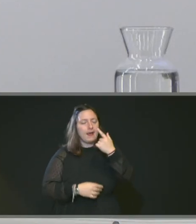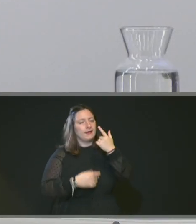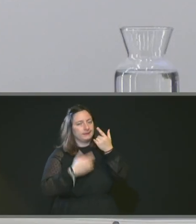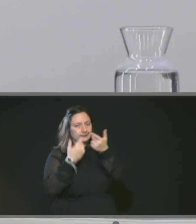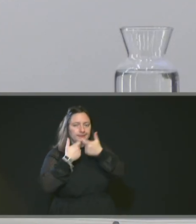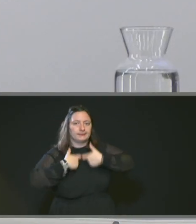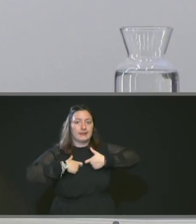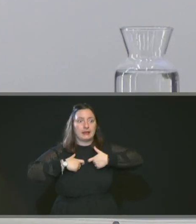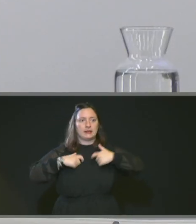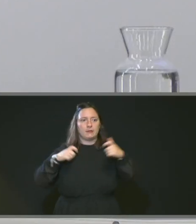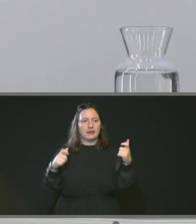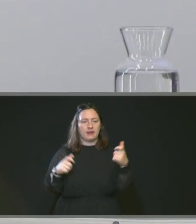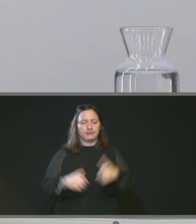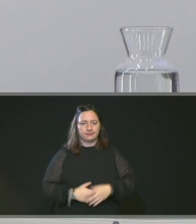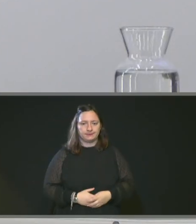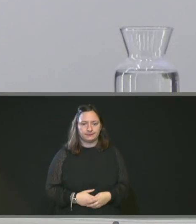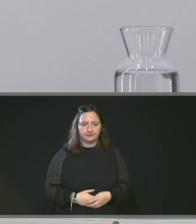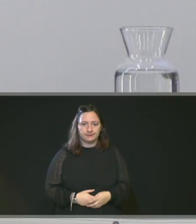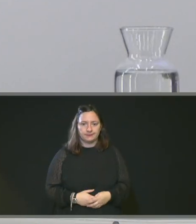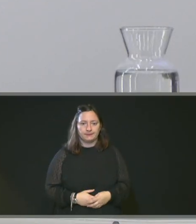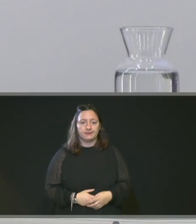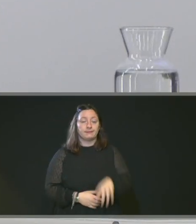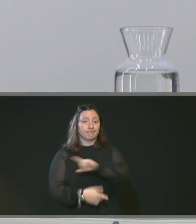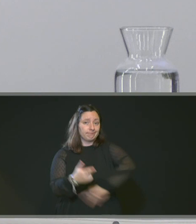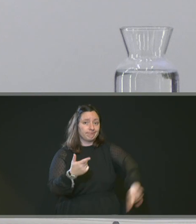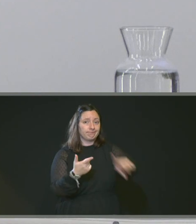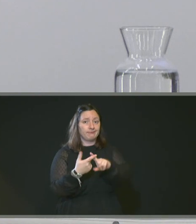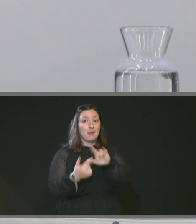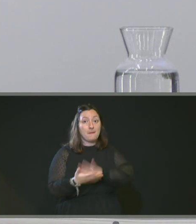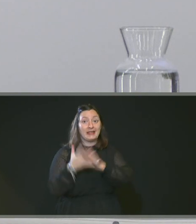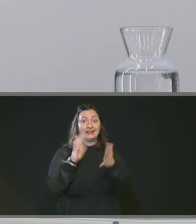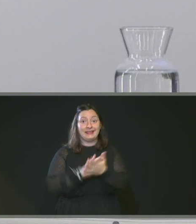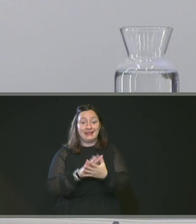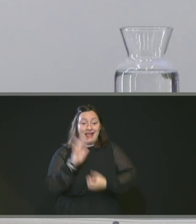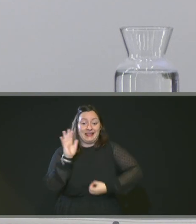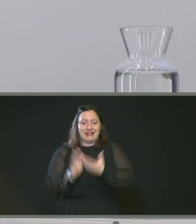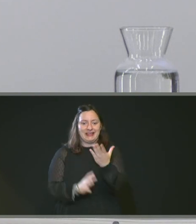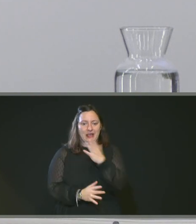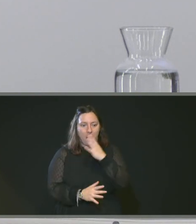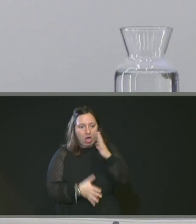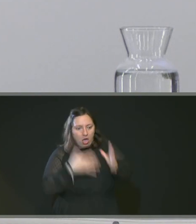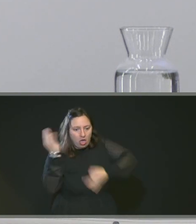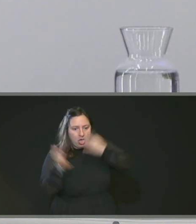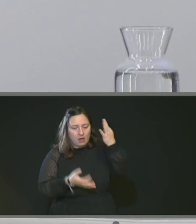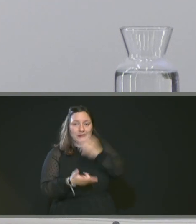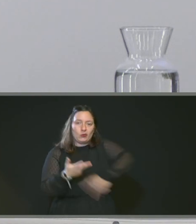publics à l'art, qui encourage aussi les pratiques artistiques et qui ouvrent au métier de la culture.